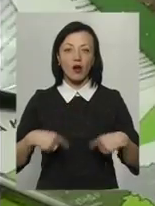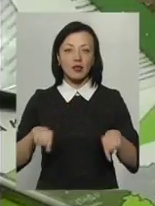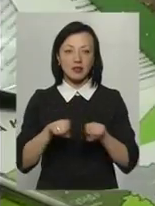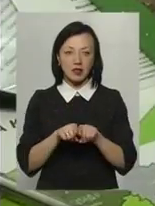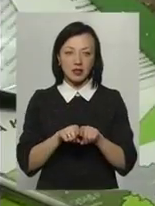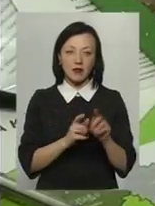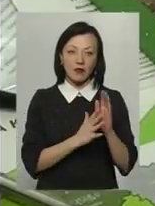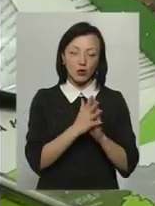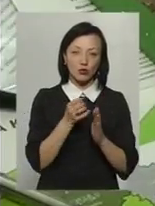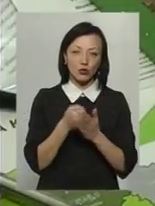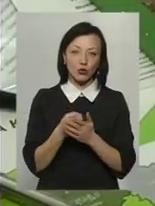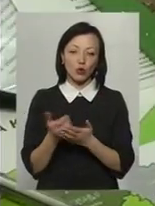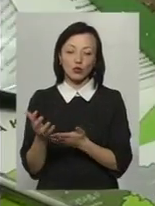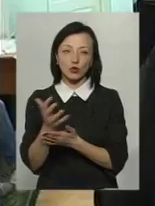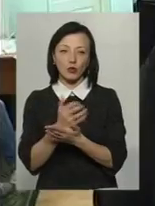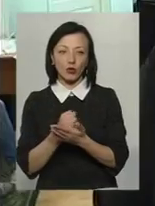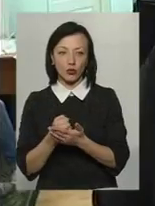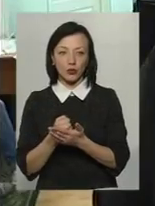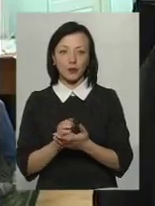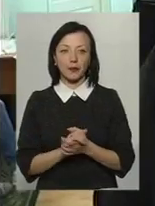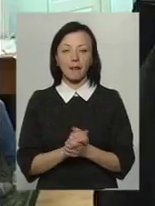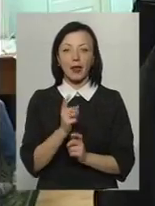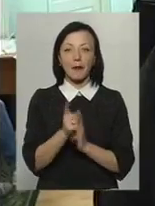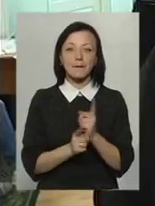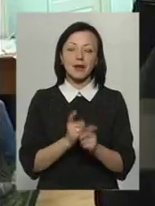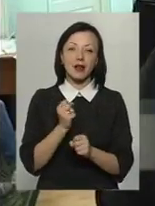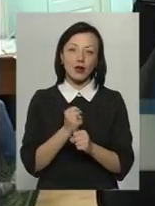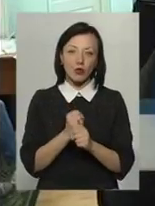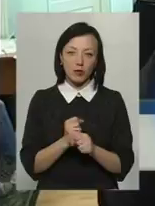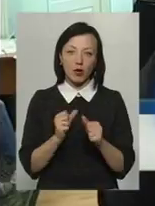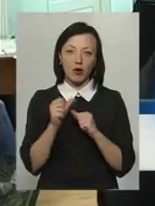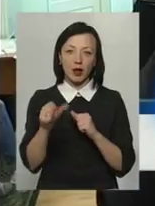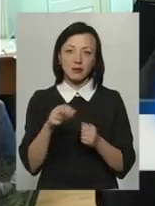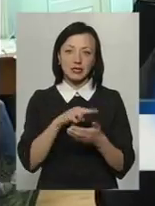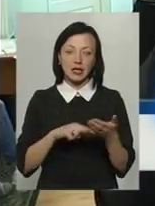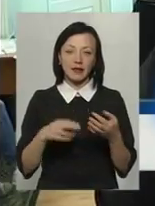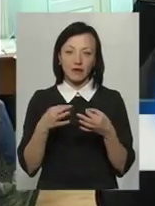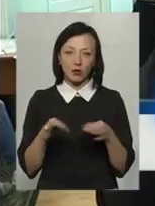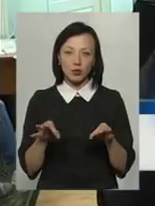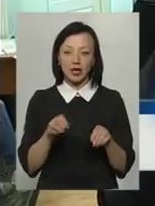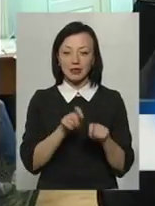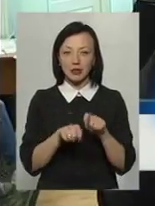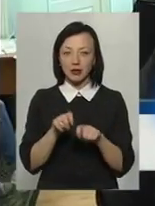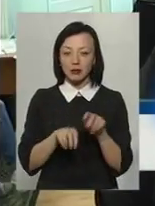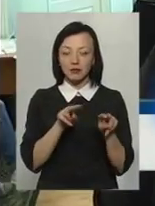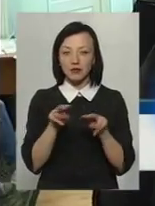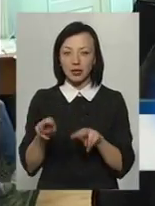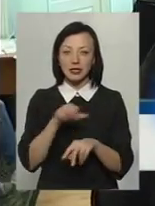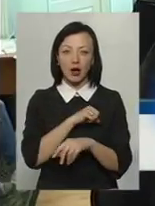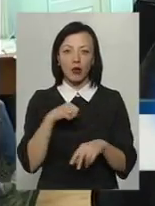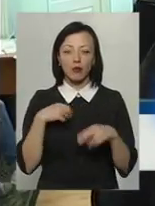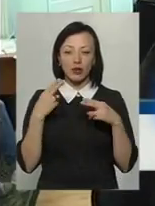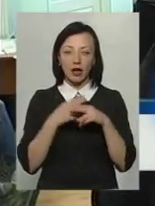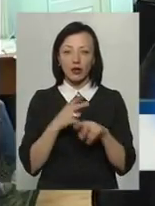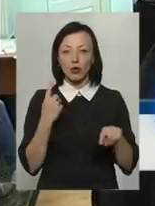від вирощування до збору вражаю. Переробка також сертифікується. Окремо є інспектори, які перевіряють безпосередньо саму технологію